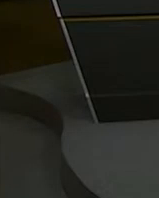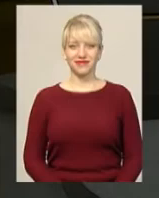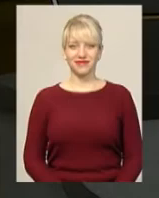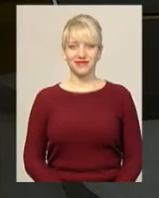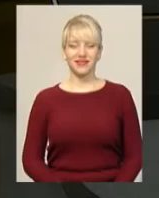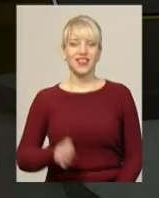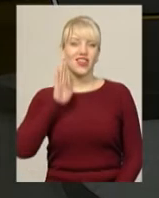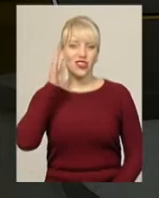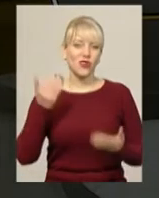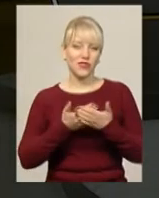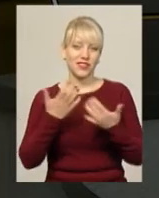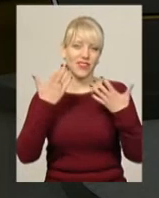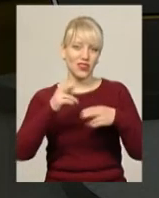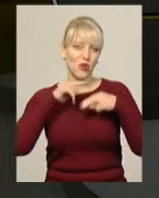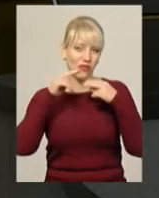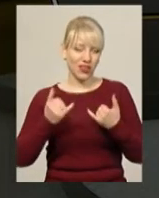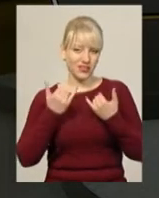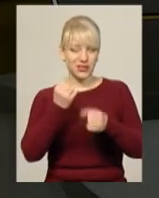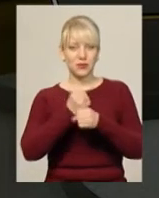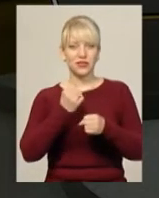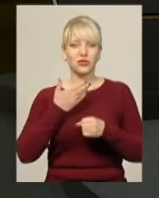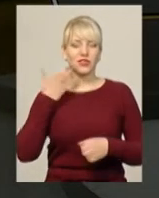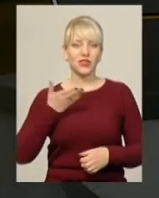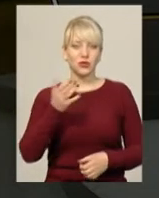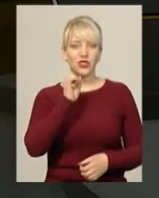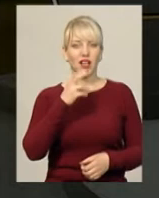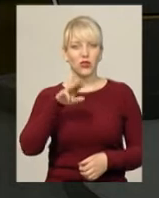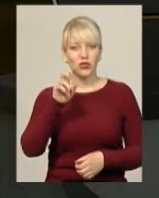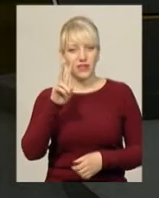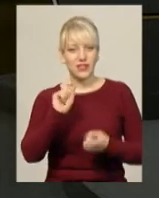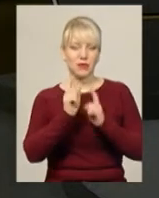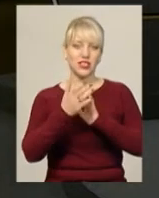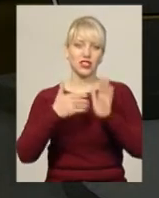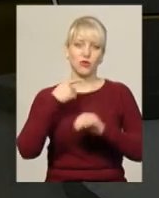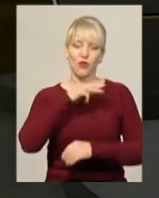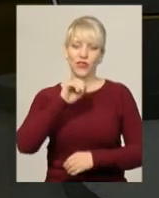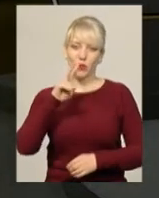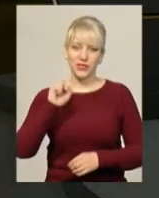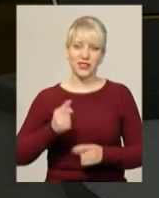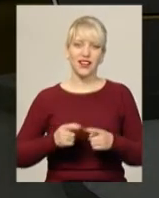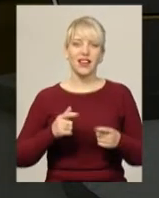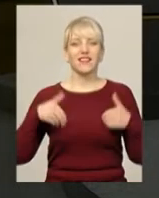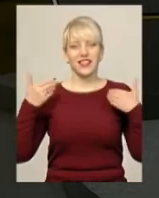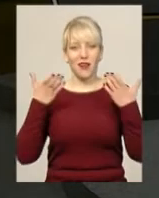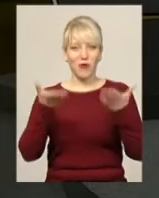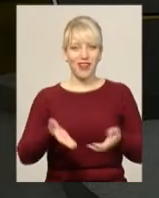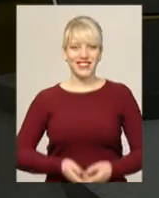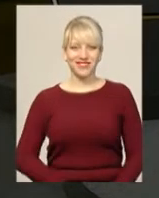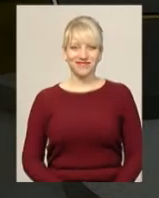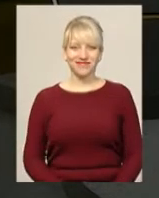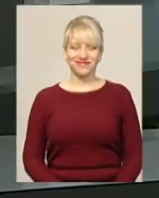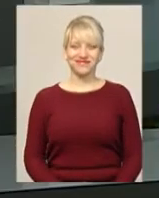Ранковий випуск новин до вашої уваги. В студії працює ведуча Ярослава Антошевська, перекладач на жестову мову Оксана Фіновська. Ми вітаємо вас.